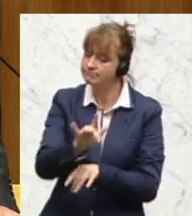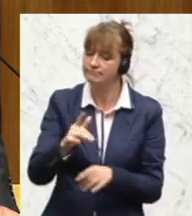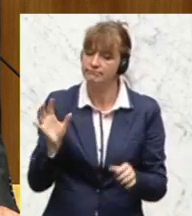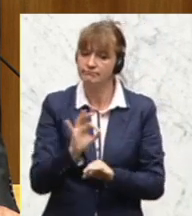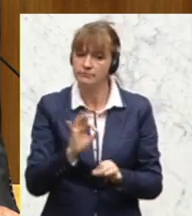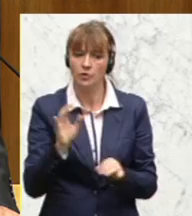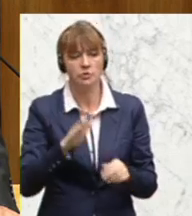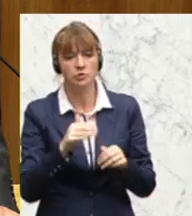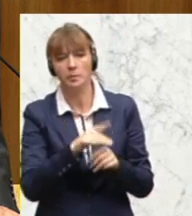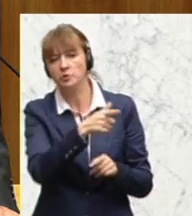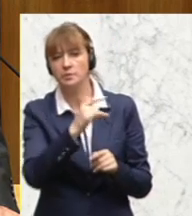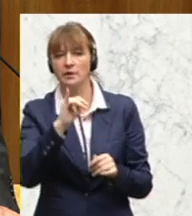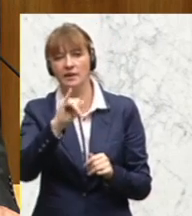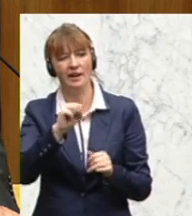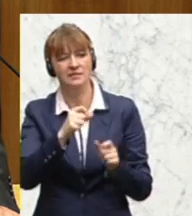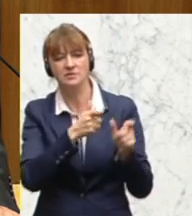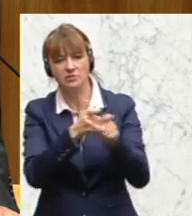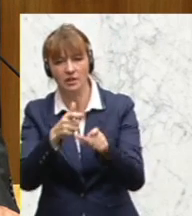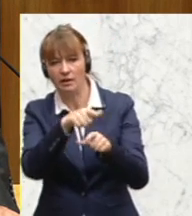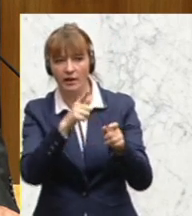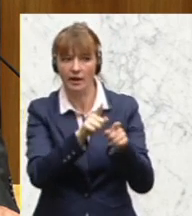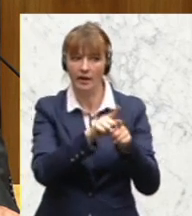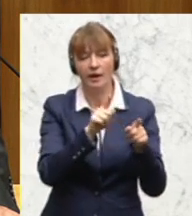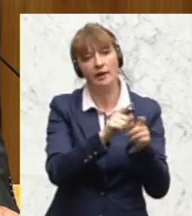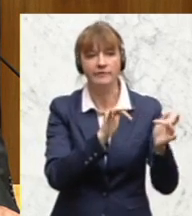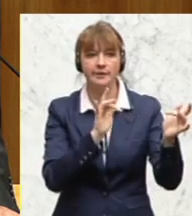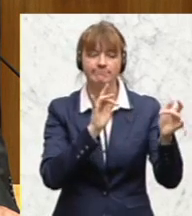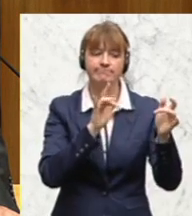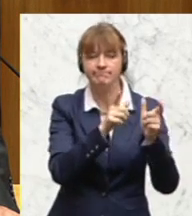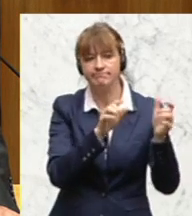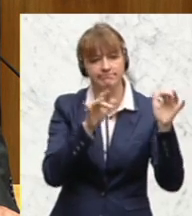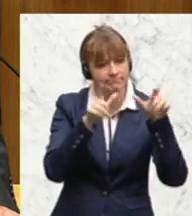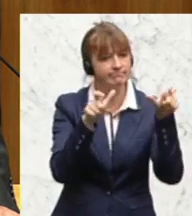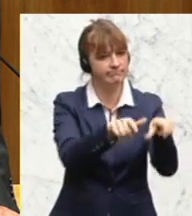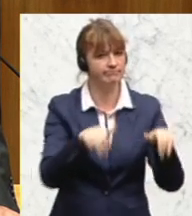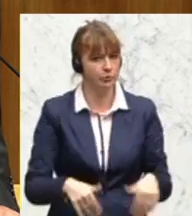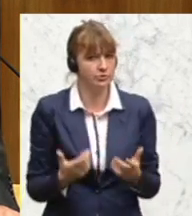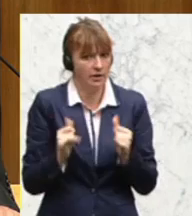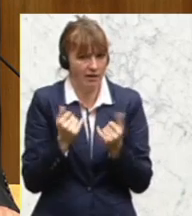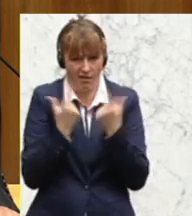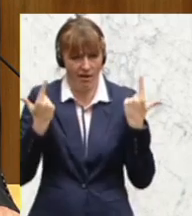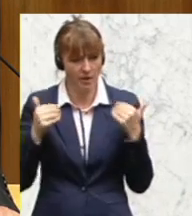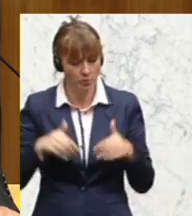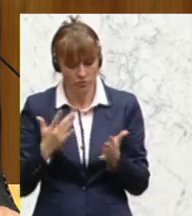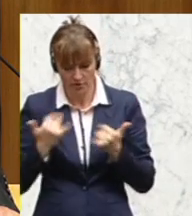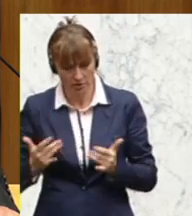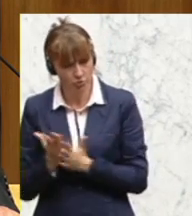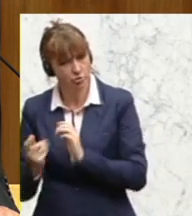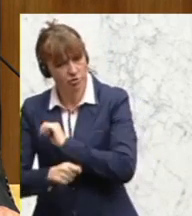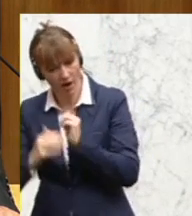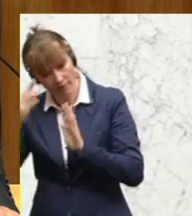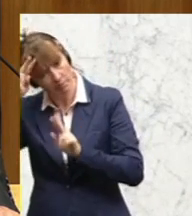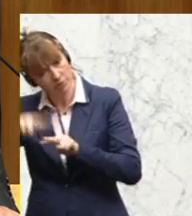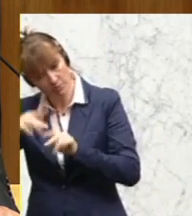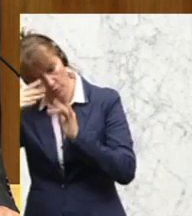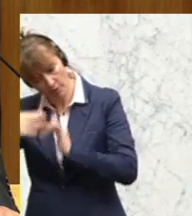des Dschihadismus vorzugehen. Und die Frage, warum wir kein Verbotsgesetz haben, beantwortet sich, dass wir ja jetzt schon eine Reihe von Strafbestimmungen